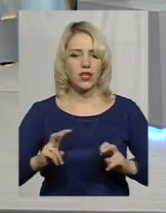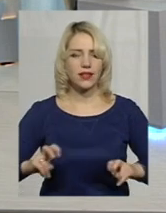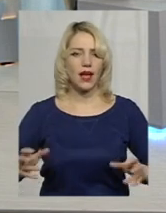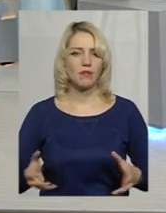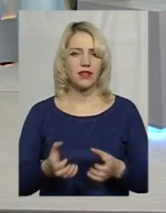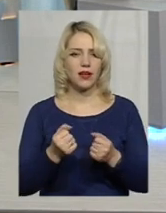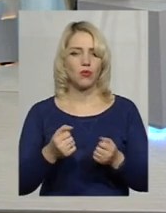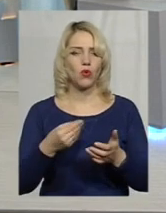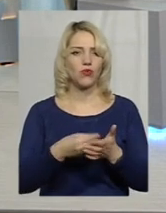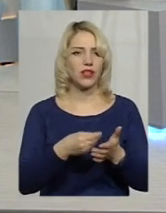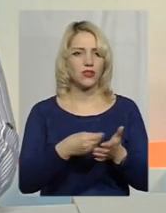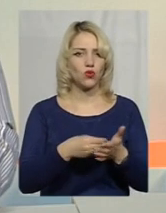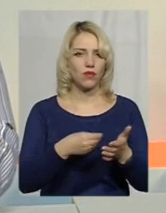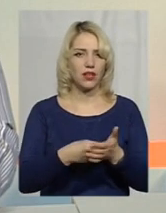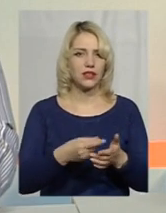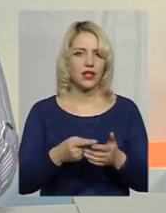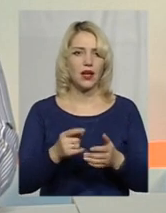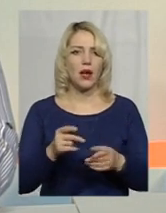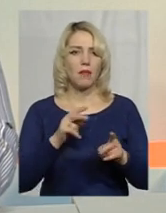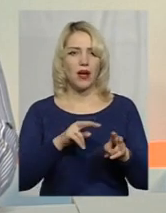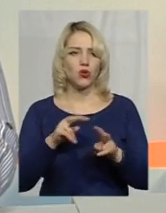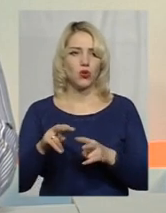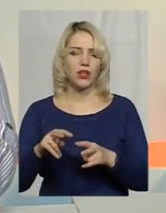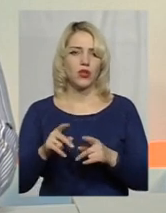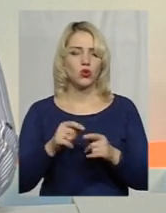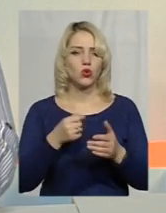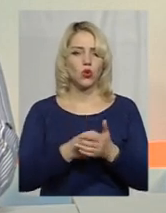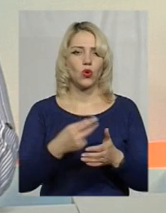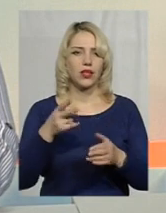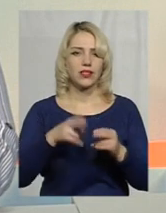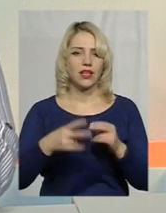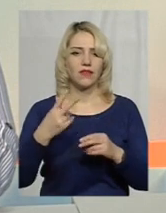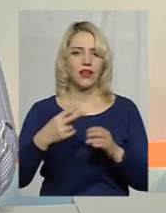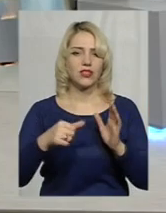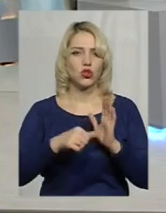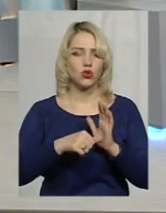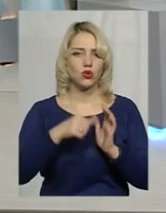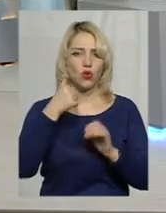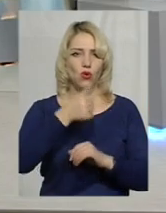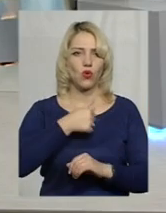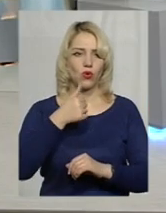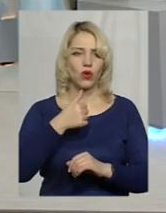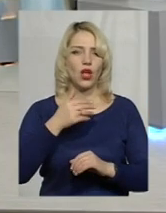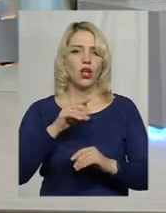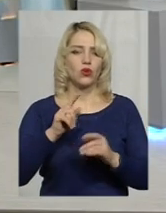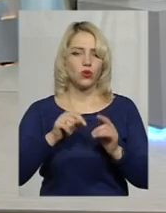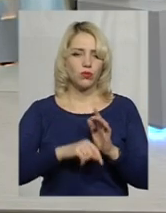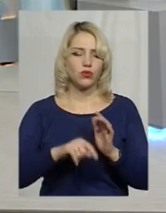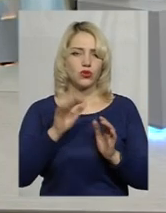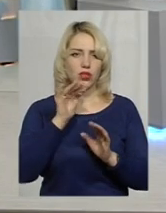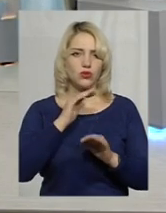паралельно з процесом деінституалізації до кінця 26 року. Часу достатньо.